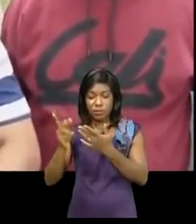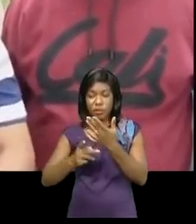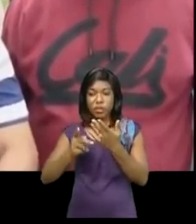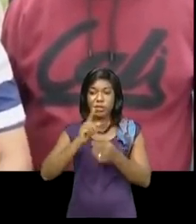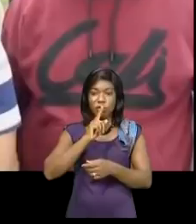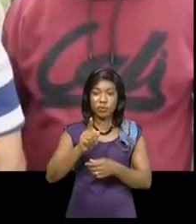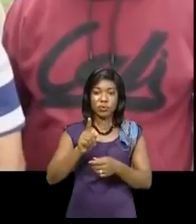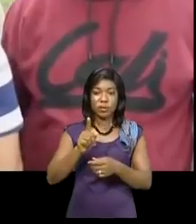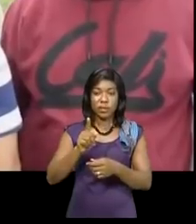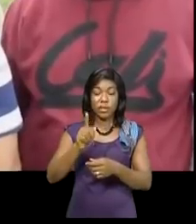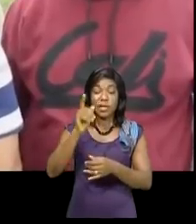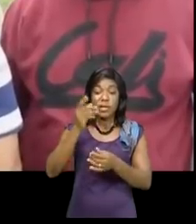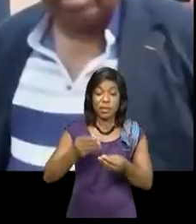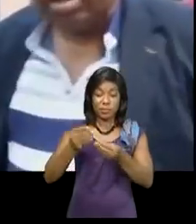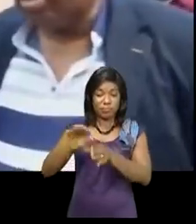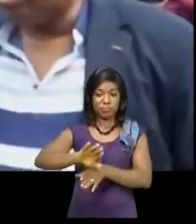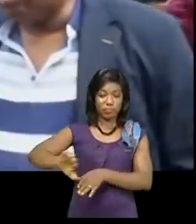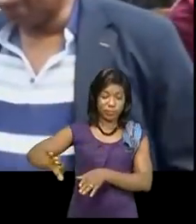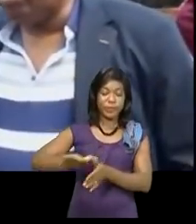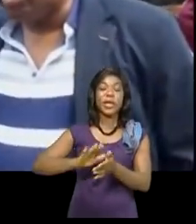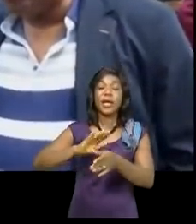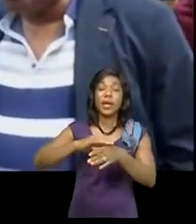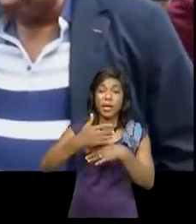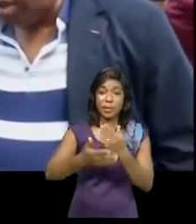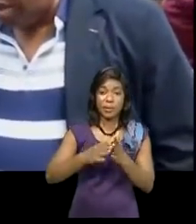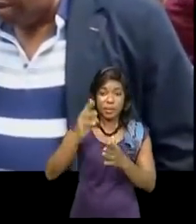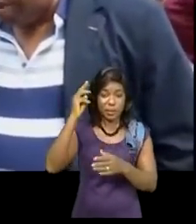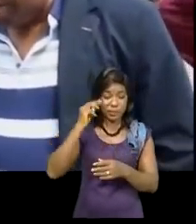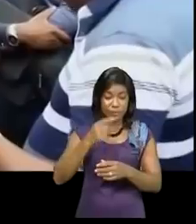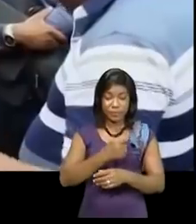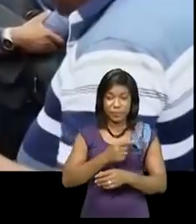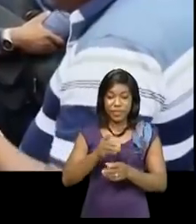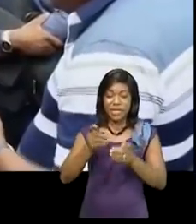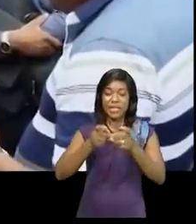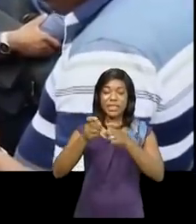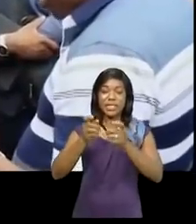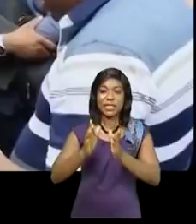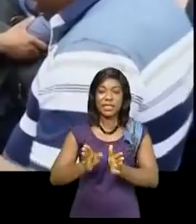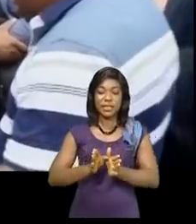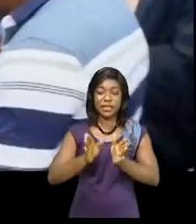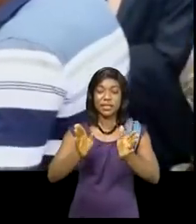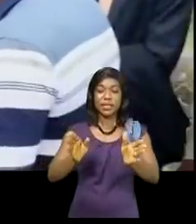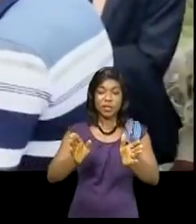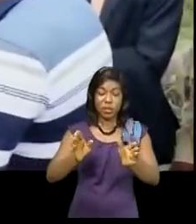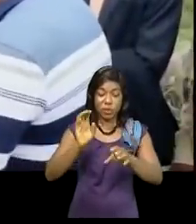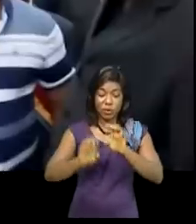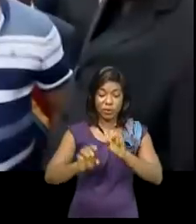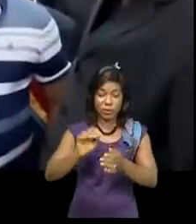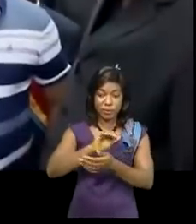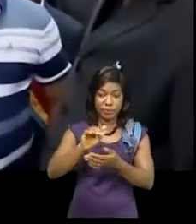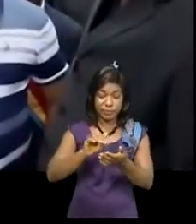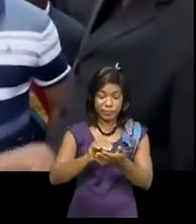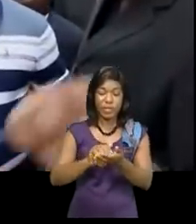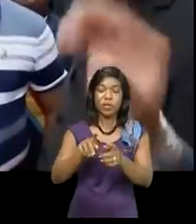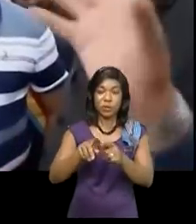totalement mises de côté. Pour sa part, Théophile Matondo, directeur général au bureau central de la coordination,